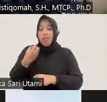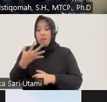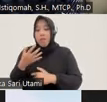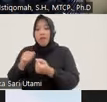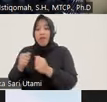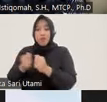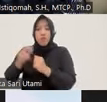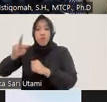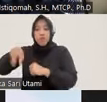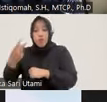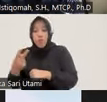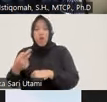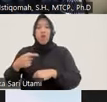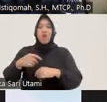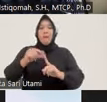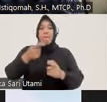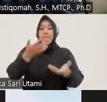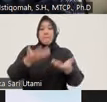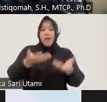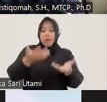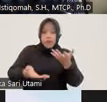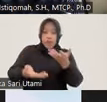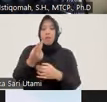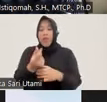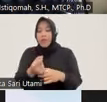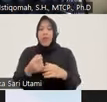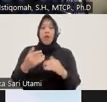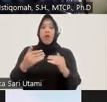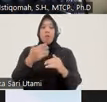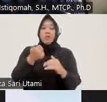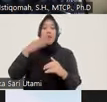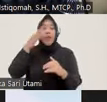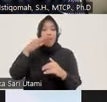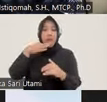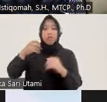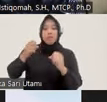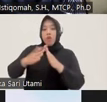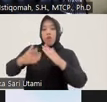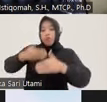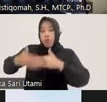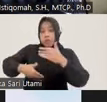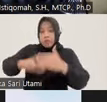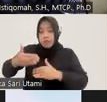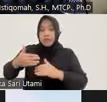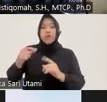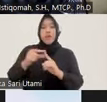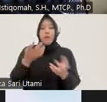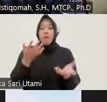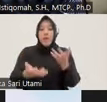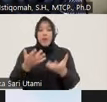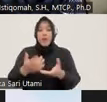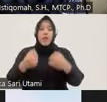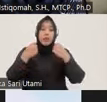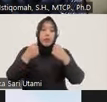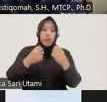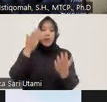sehingga dapat mengurangi biaya peradilan dan penegakan hukum seperti biaya proses peradilan seperti biaya pengadilan biaya penahanan biaya